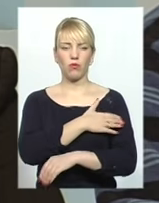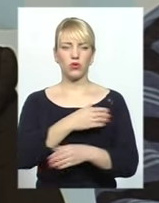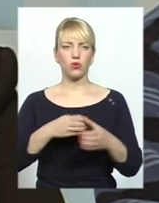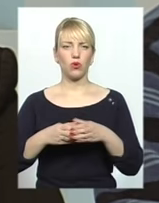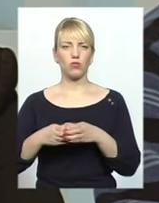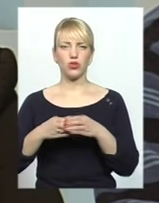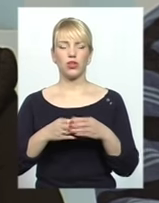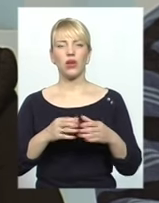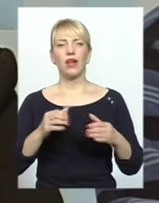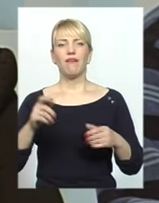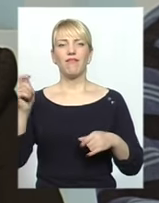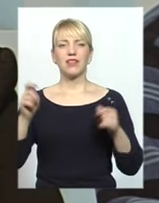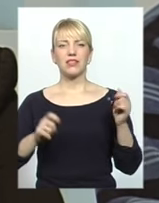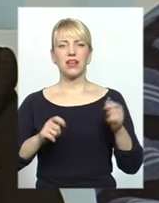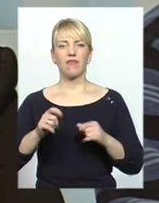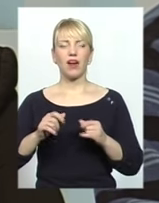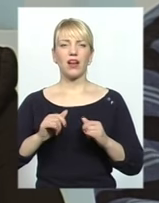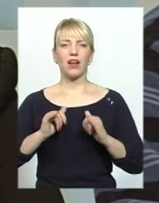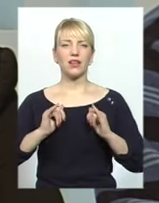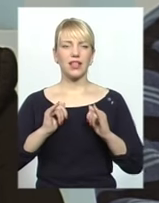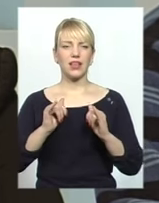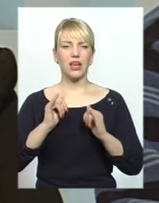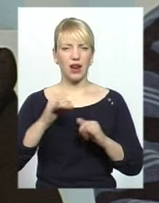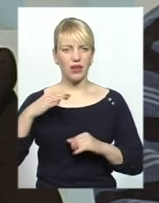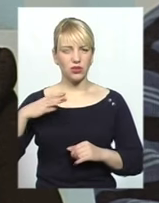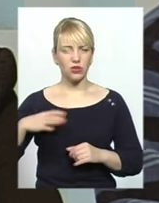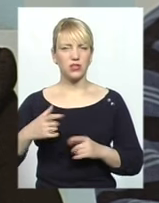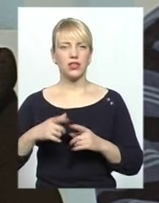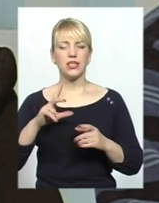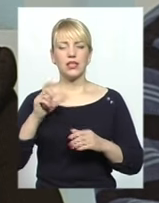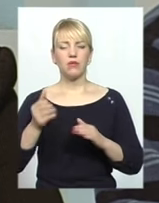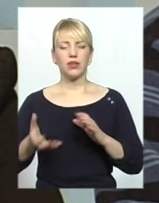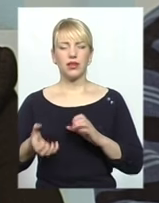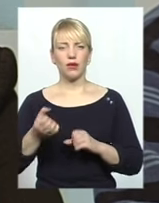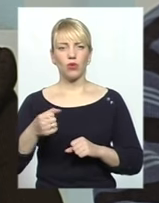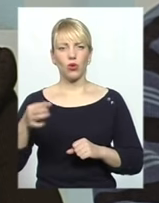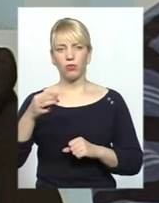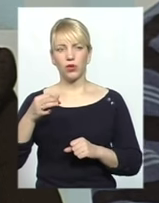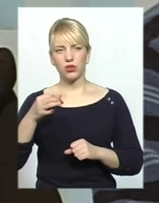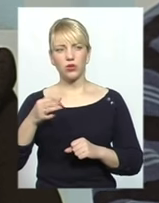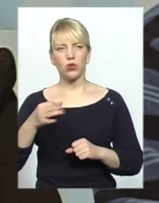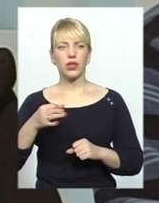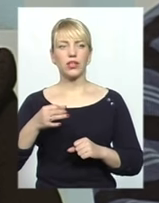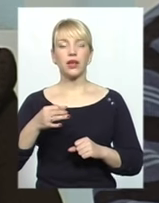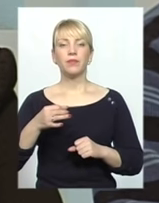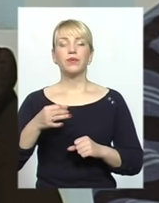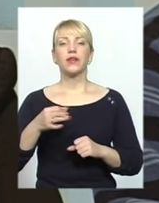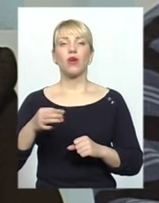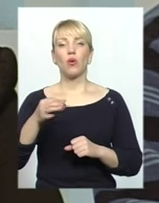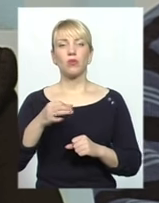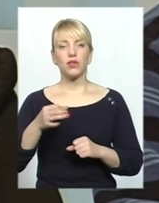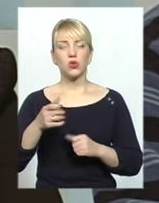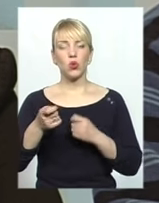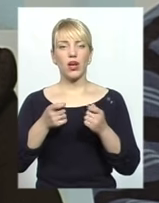толерантності, який проходить філармонії за підтримкою обласної адміністрації, яка нам завжди виділяє і приміщення, і